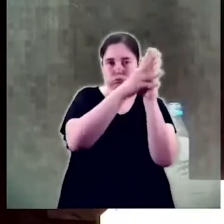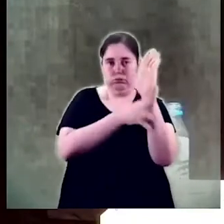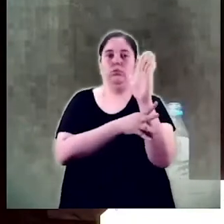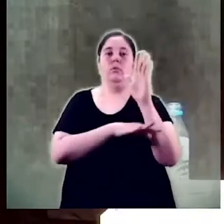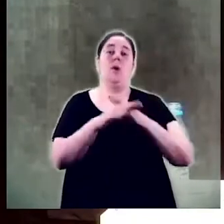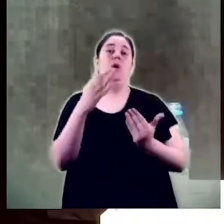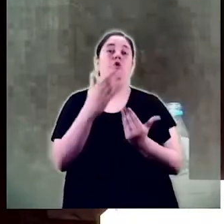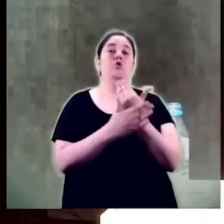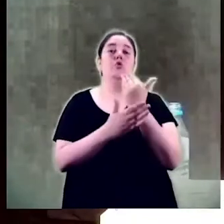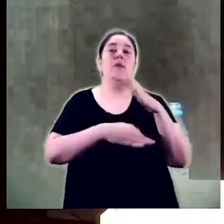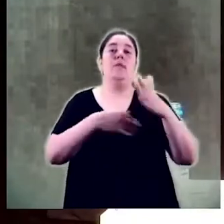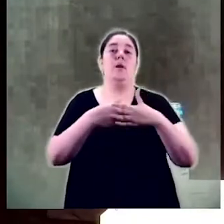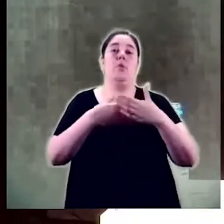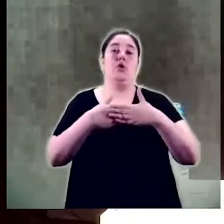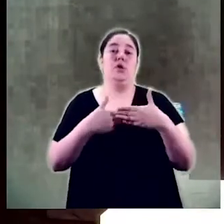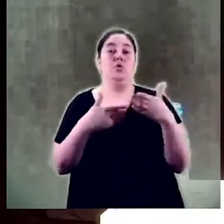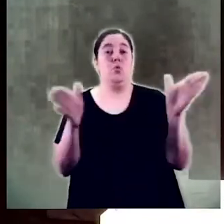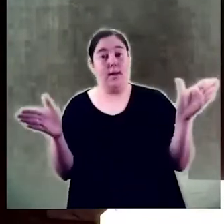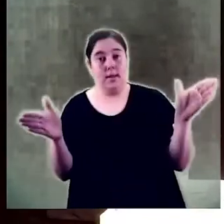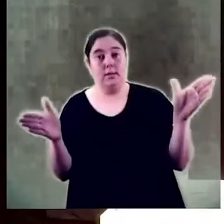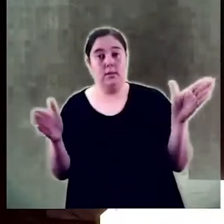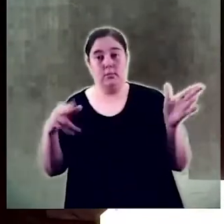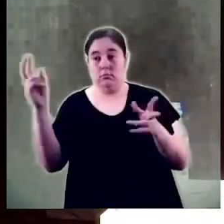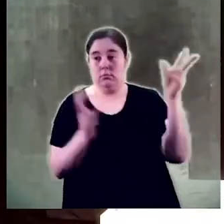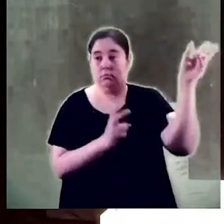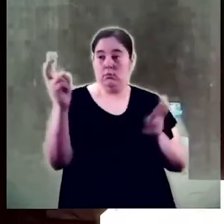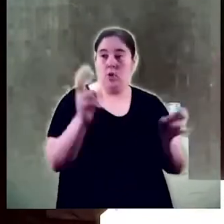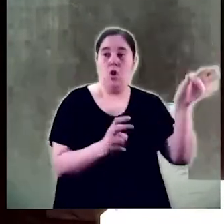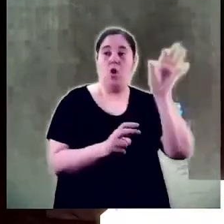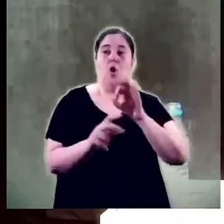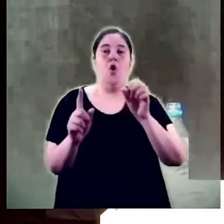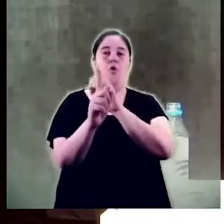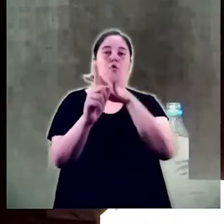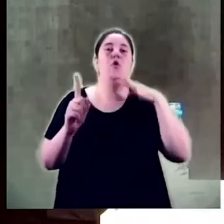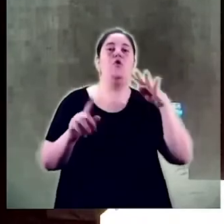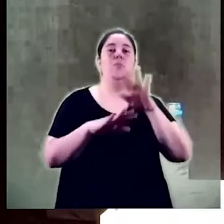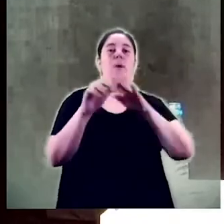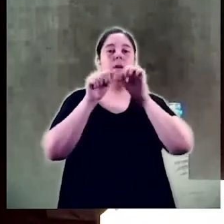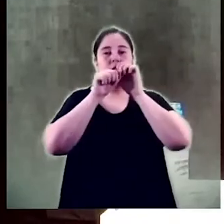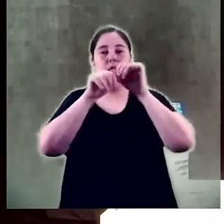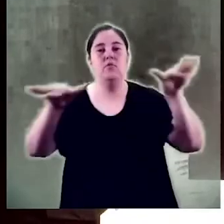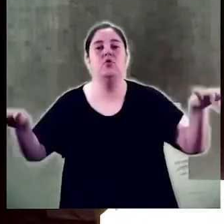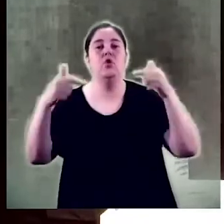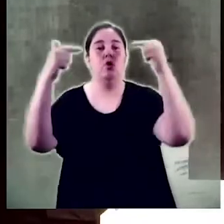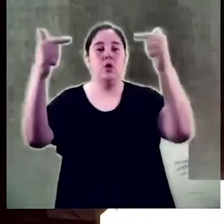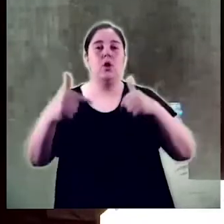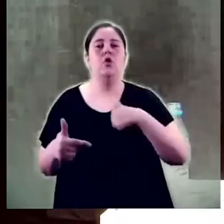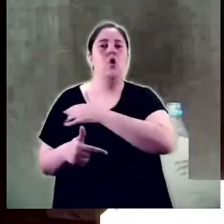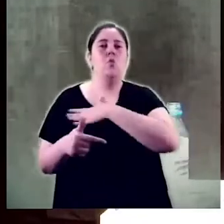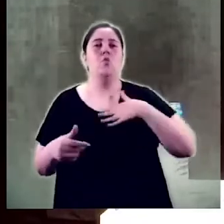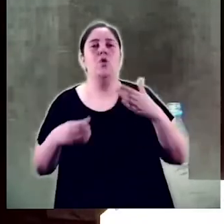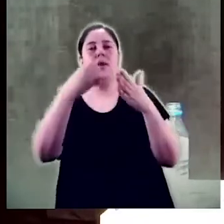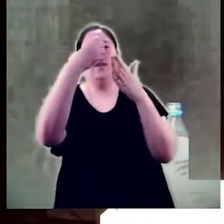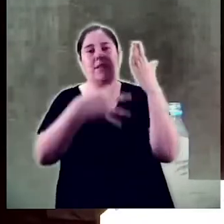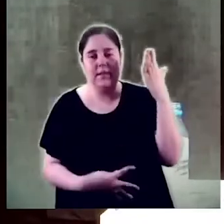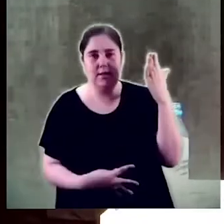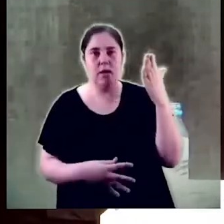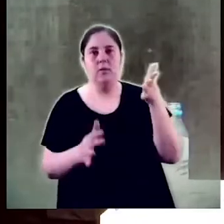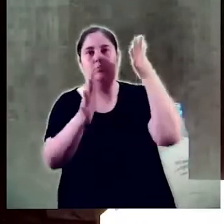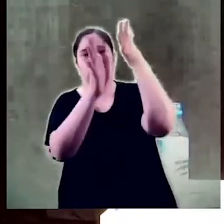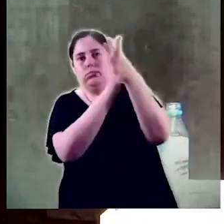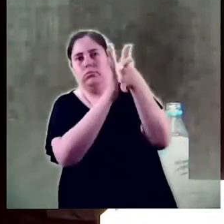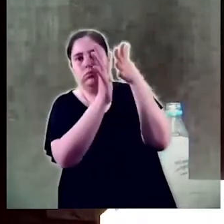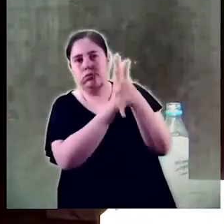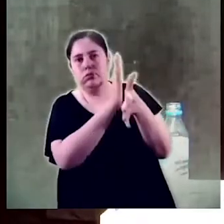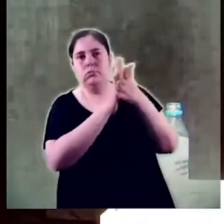portes obertes o els fòrums on fem difusió dels graus permeteu-me compartir-la amb vosaltres perquè crec que és